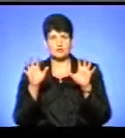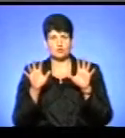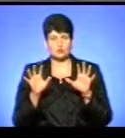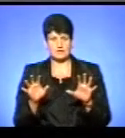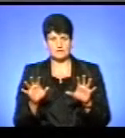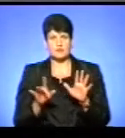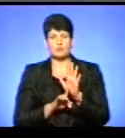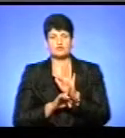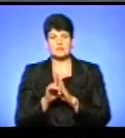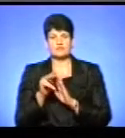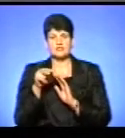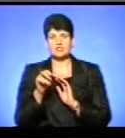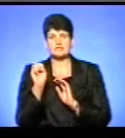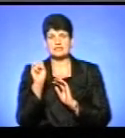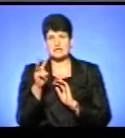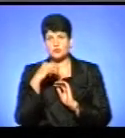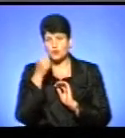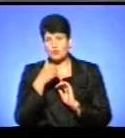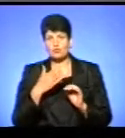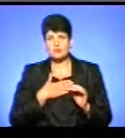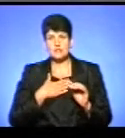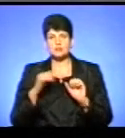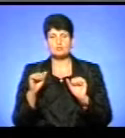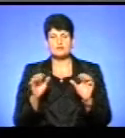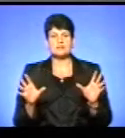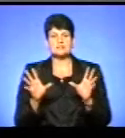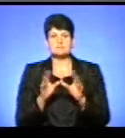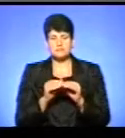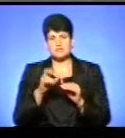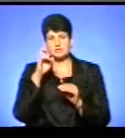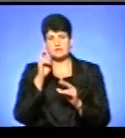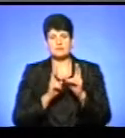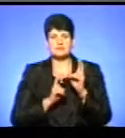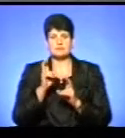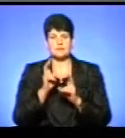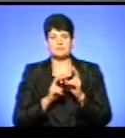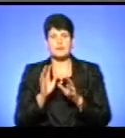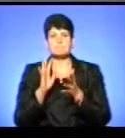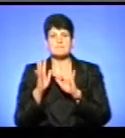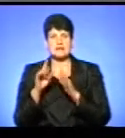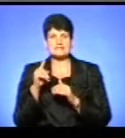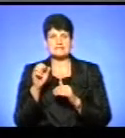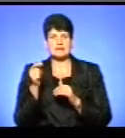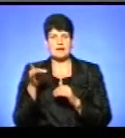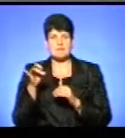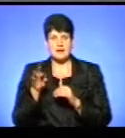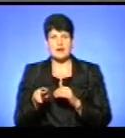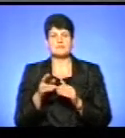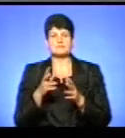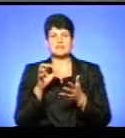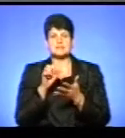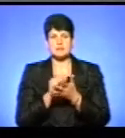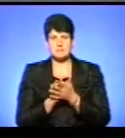починаючи з 2013 року, наше управління спільно з комунальним підприємством «Парк Загребеля» займається питаннями